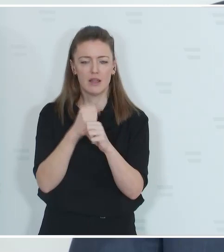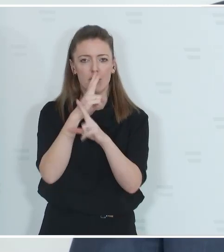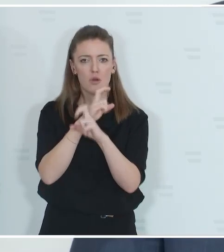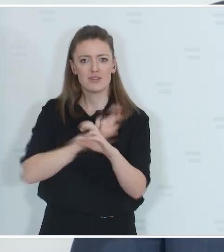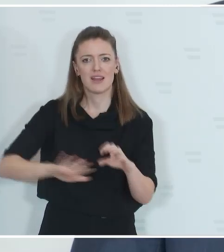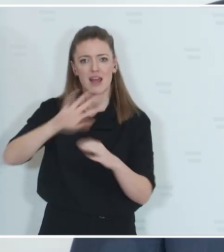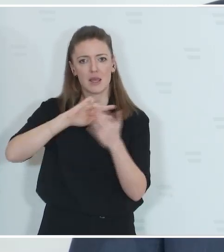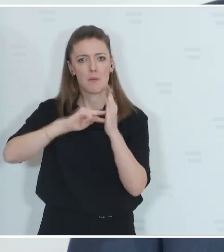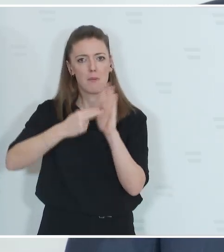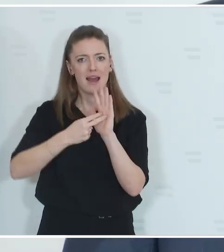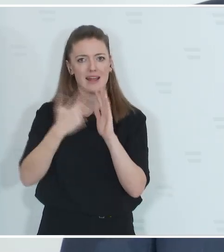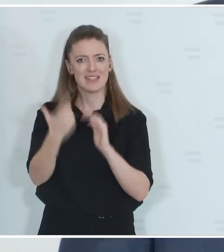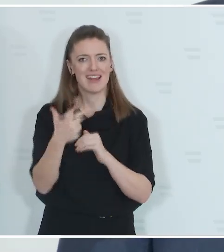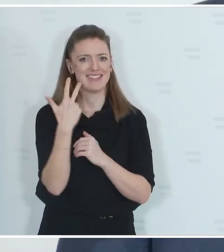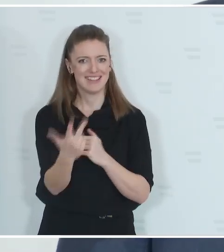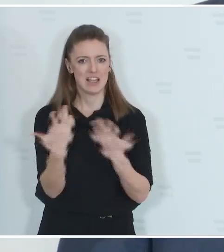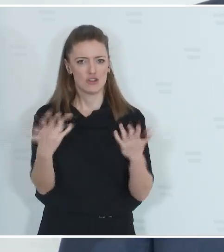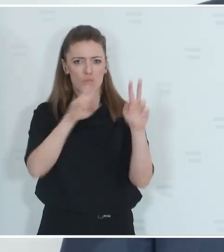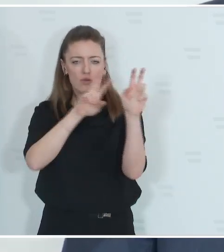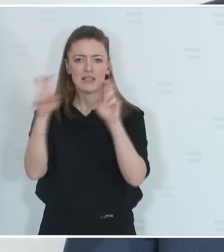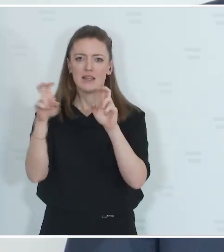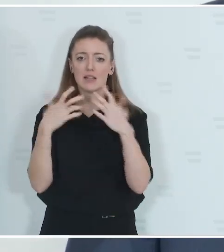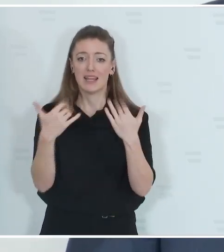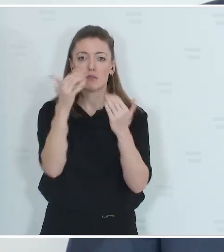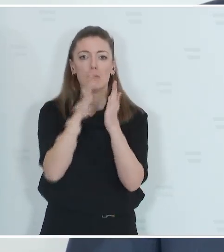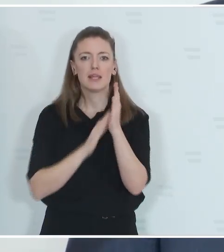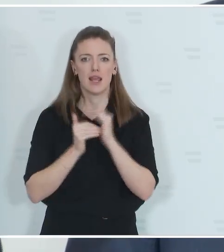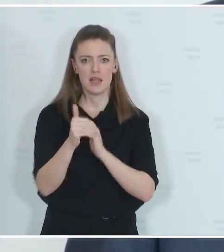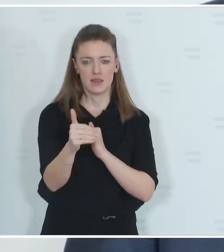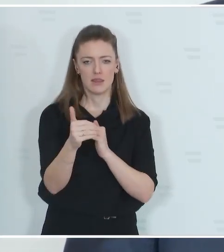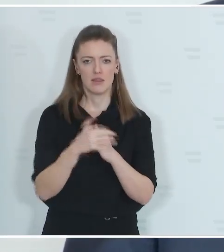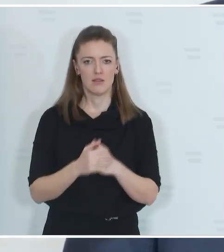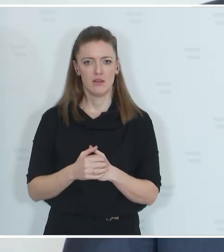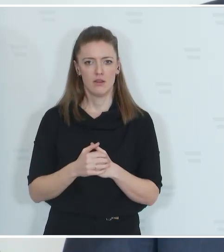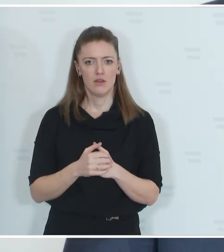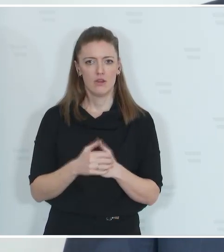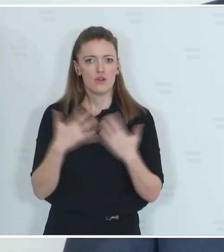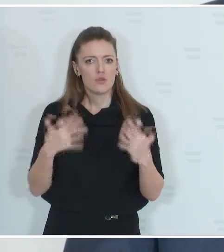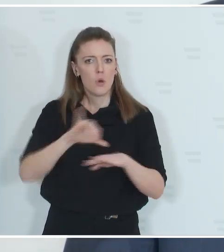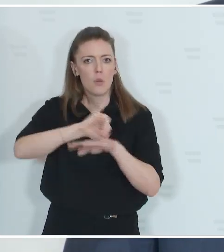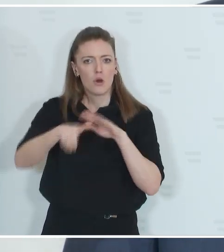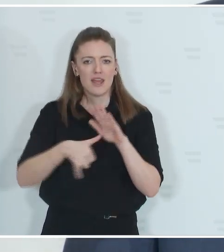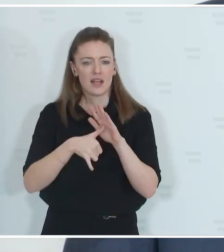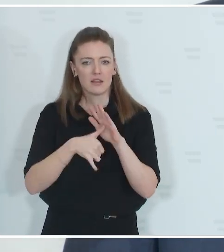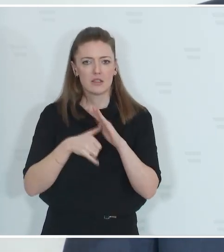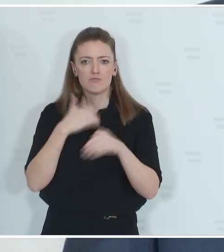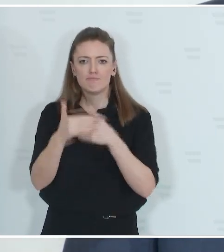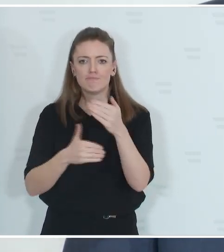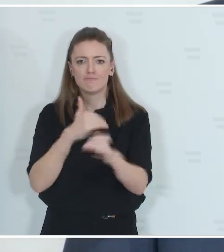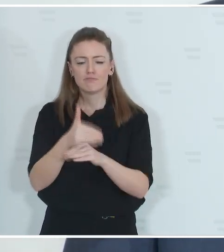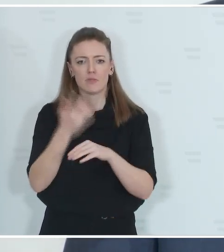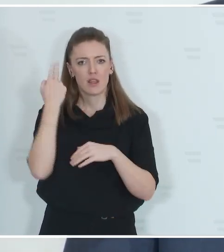2030, so ist der Titel. Und wir sind hier am Beginn eines Projektes, das der